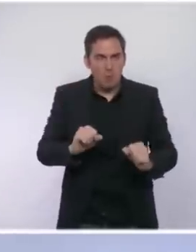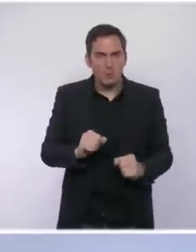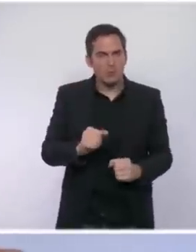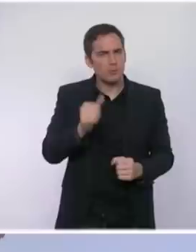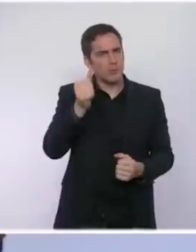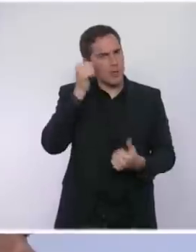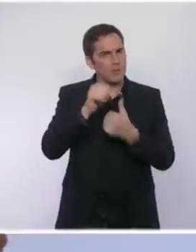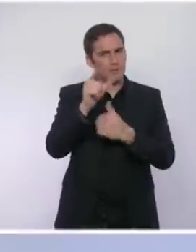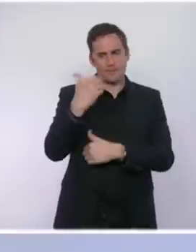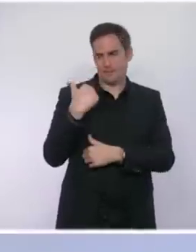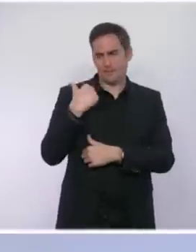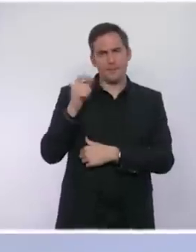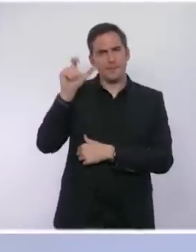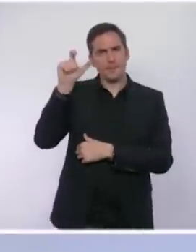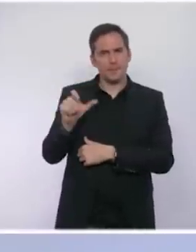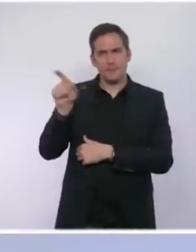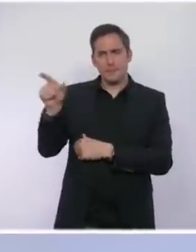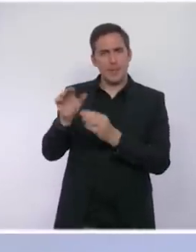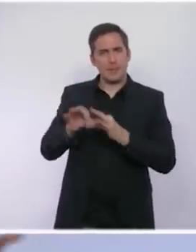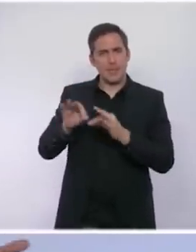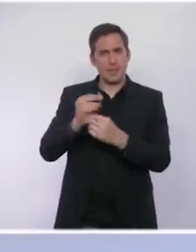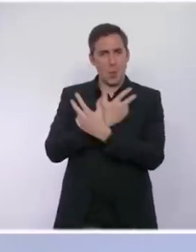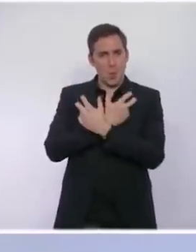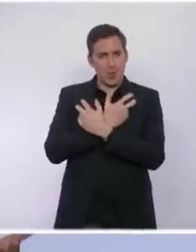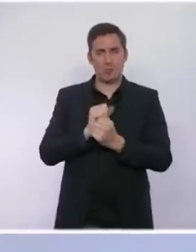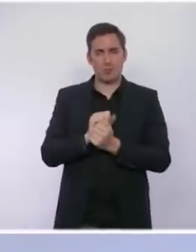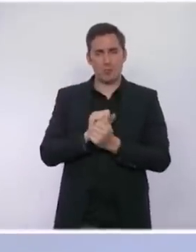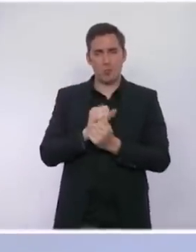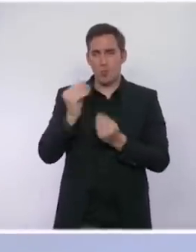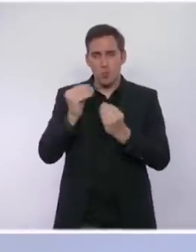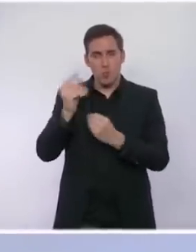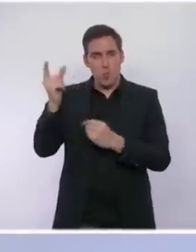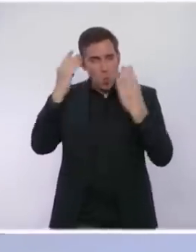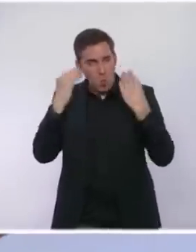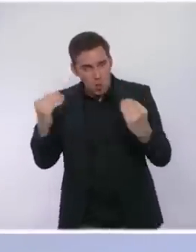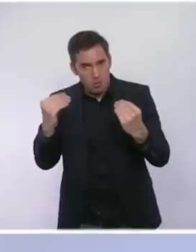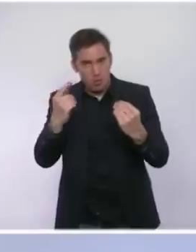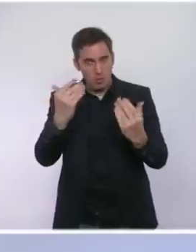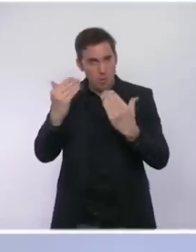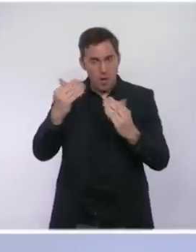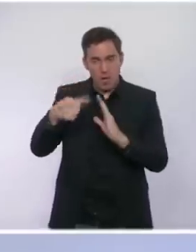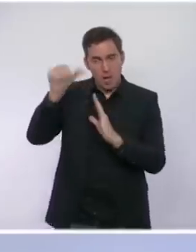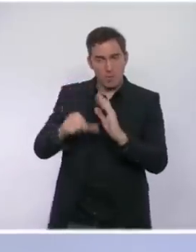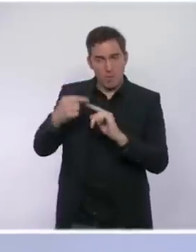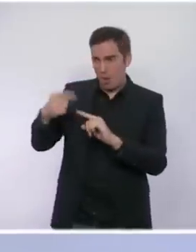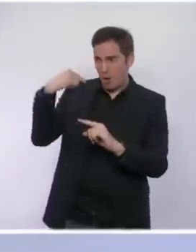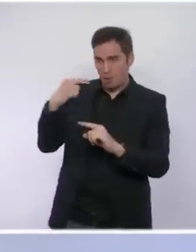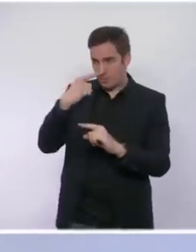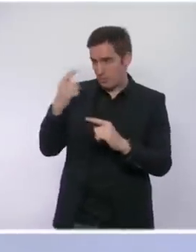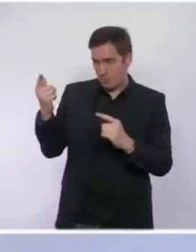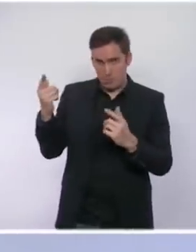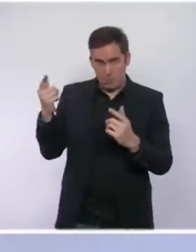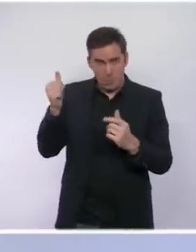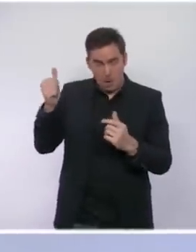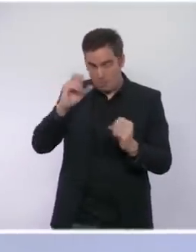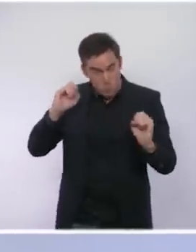le porte-parole du gouvernement aux Pays-Bas ou en Autriche il y a un mois, peut-être qu'il vous aurait probablement fait la même réponse que celle que je suis en train de vous faire.